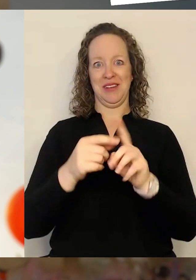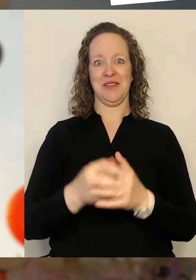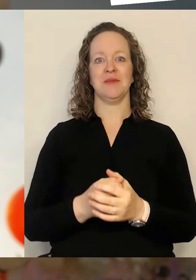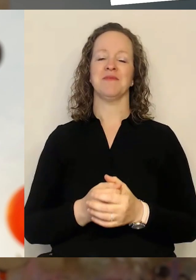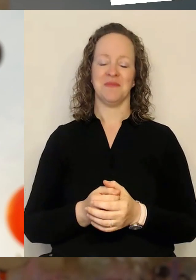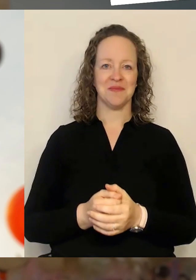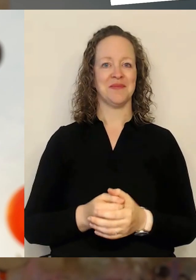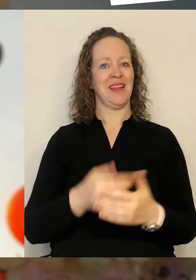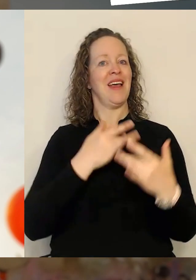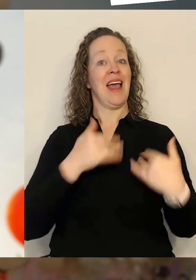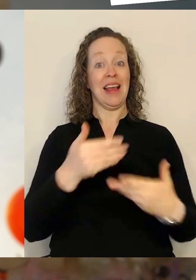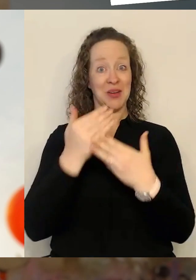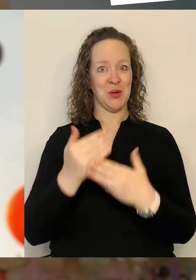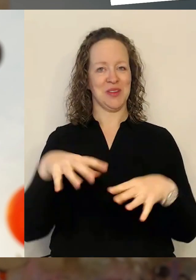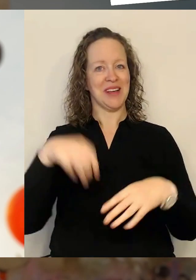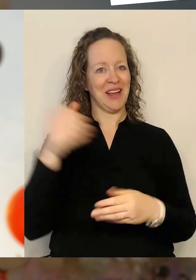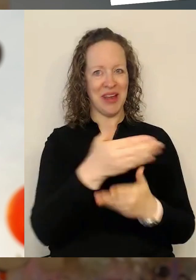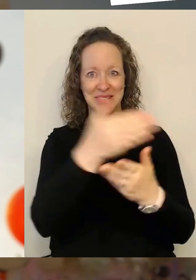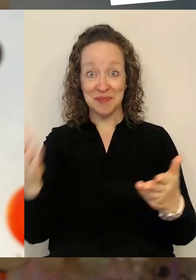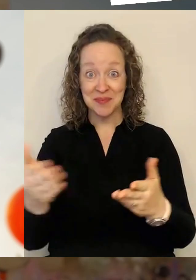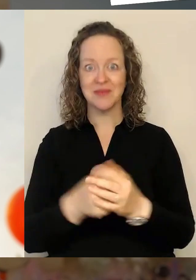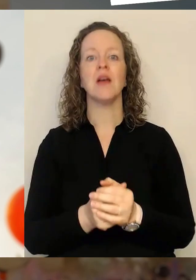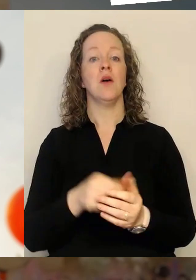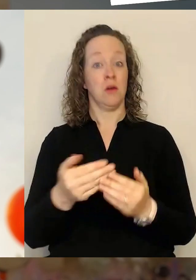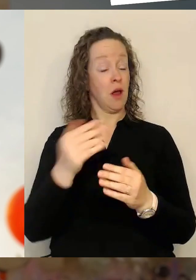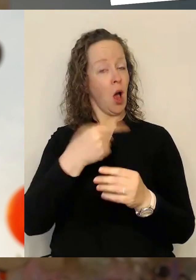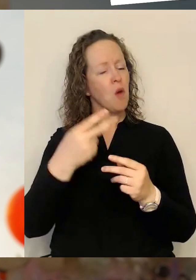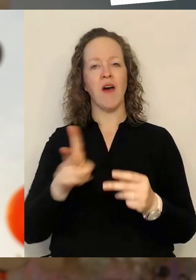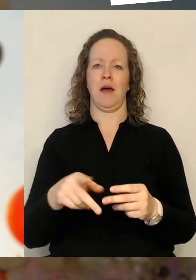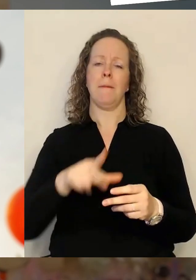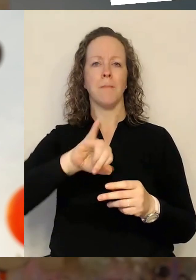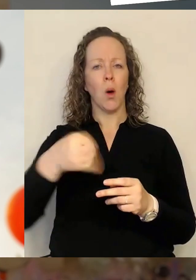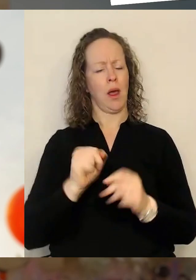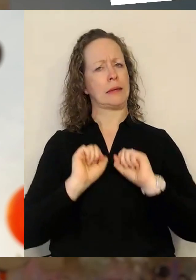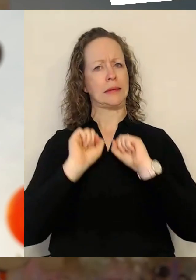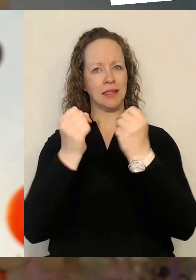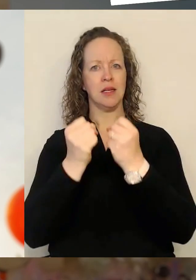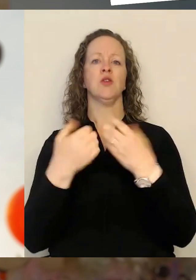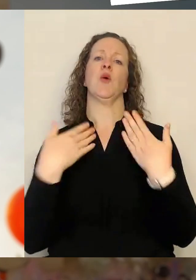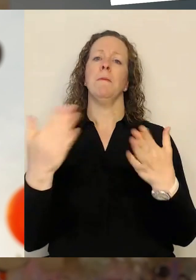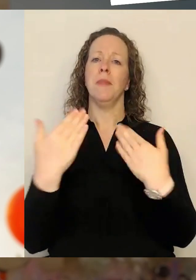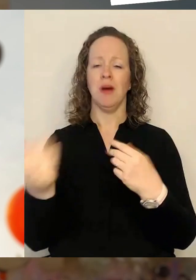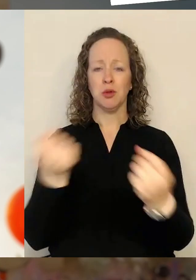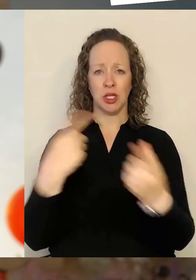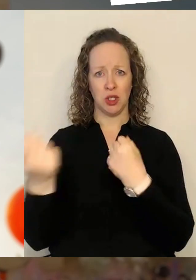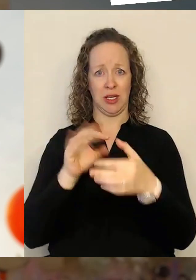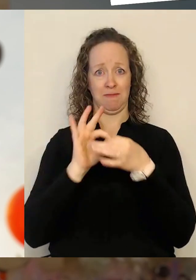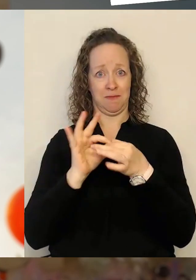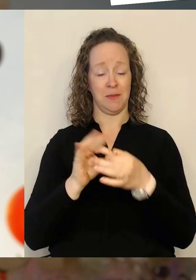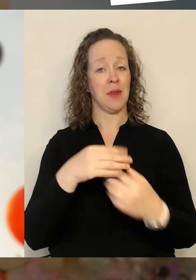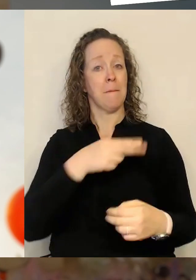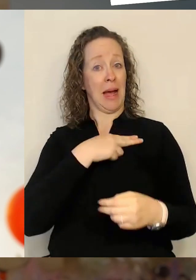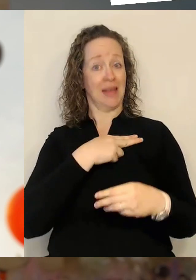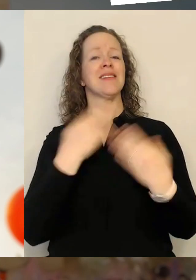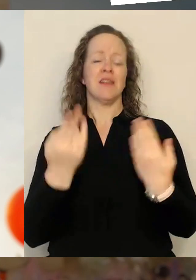gleichzeitig allen Projekten, die sich für den Preis für Digitales Miteinander beworben haben. Sie gestalten aktiv Gesellschaft mit und